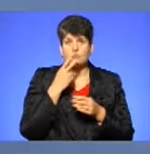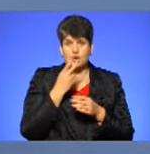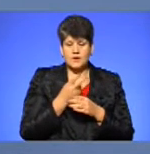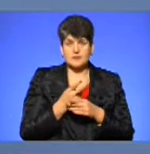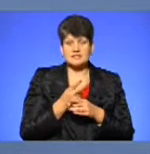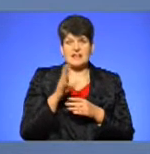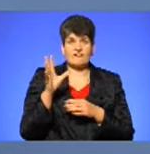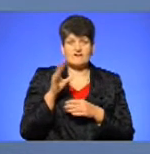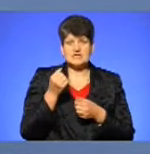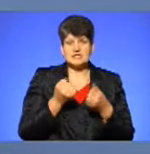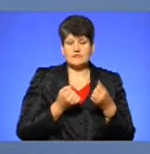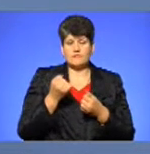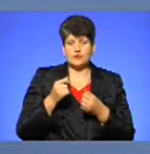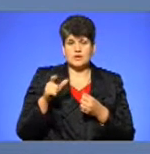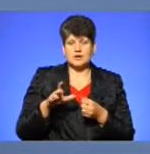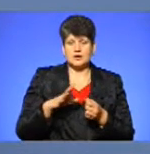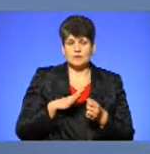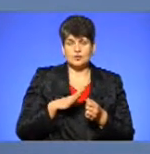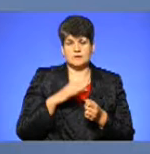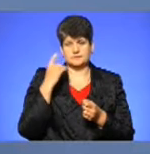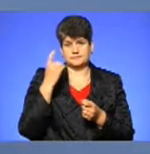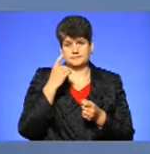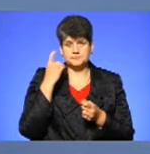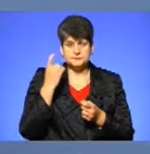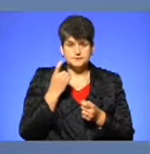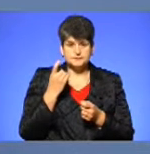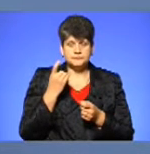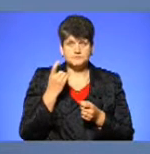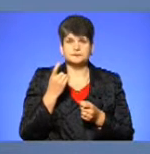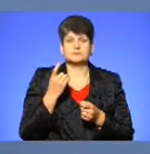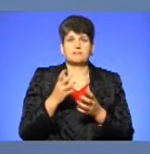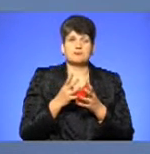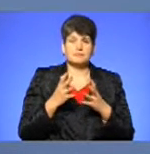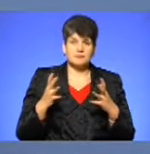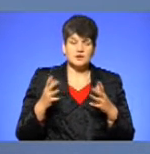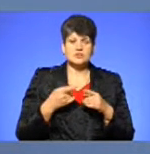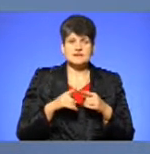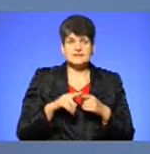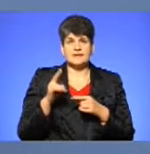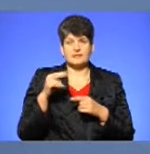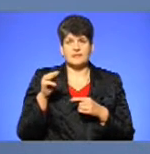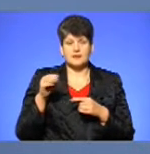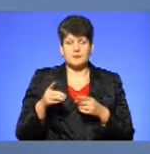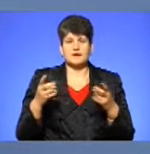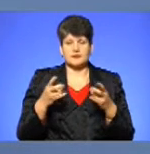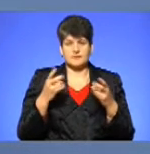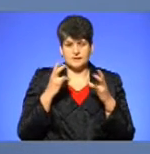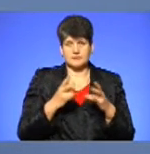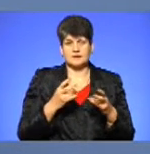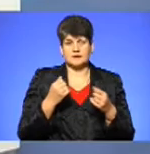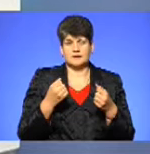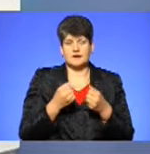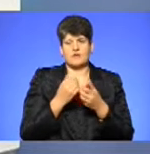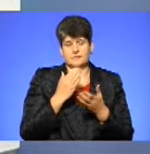всі водії, які були під алкогольним сп'янім, то більшість з них – це ДТП з травмованими. Також